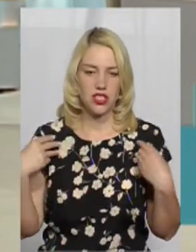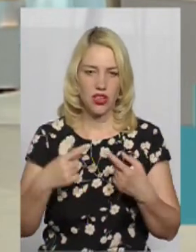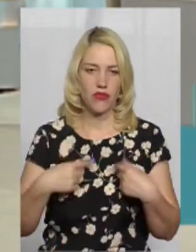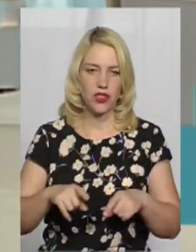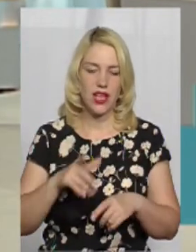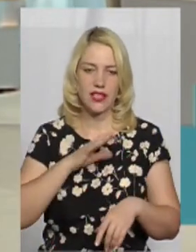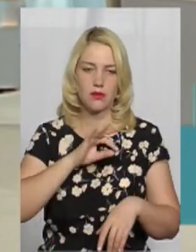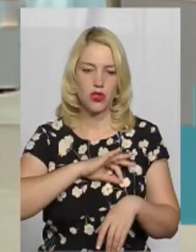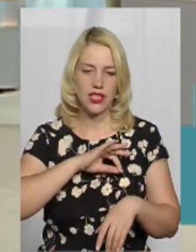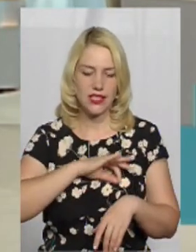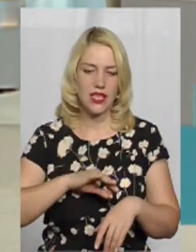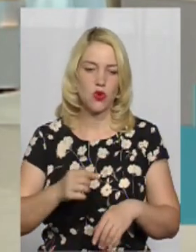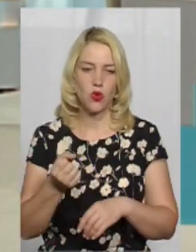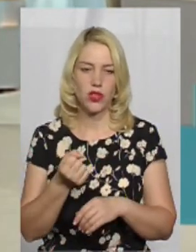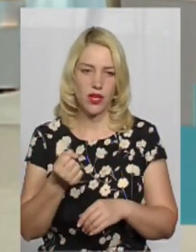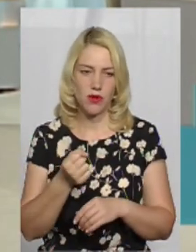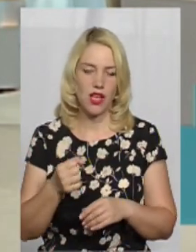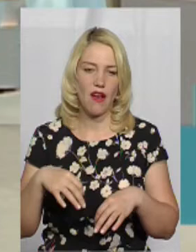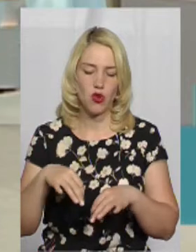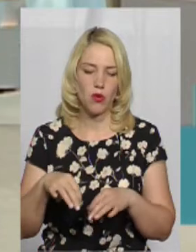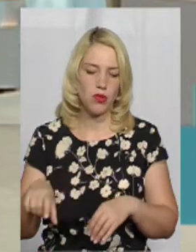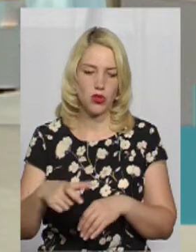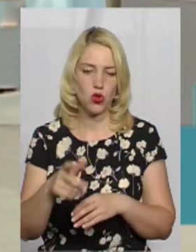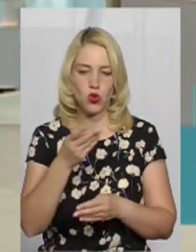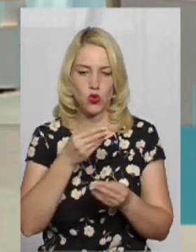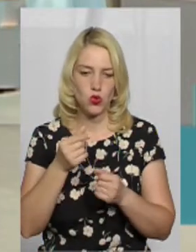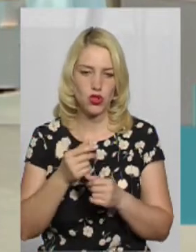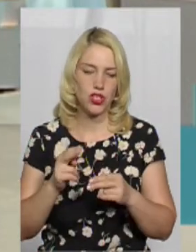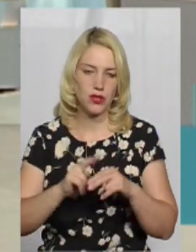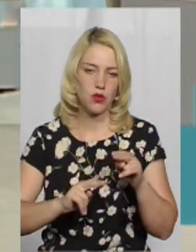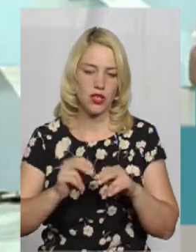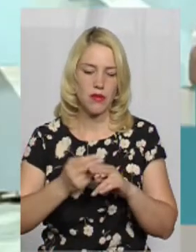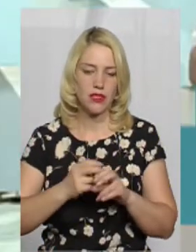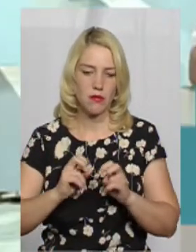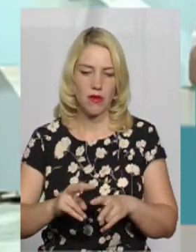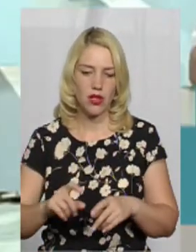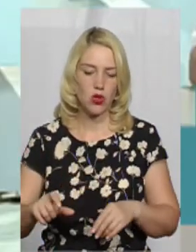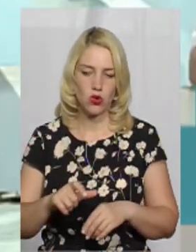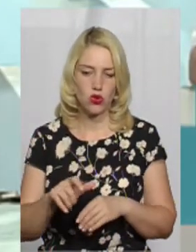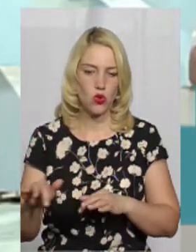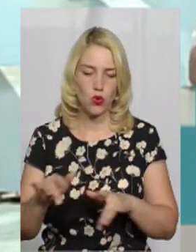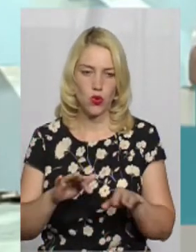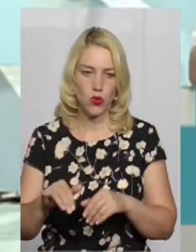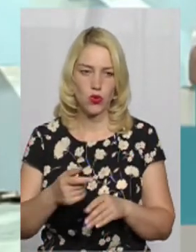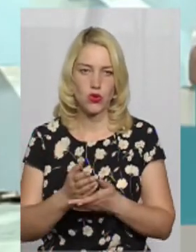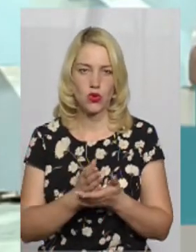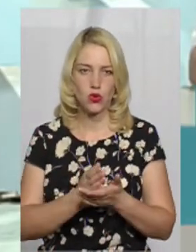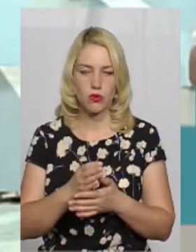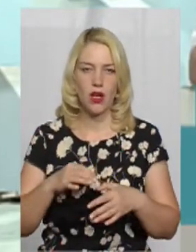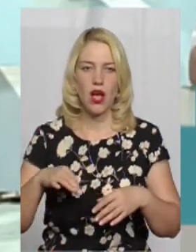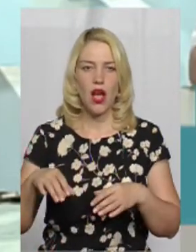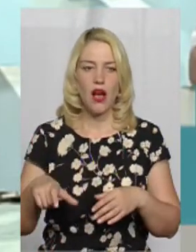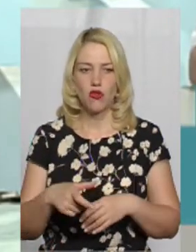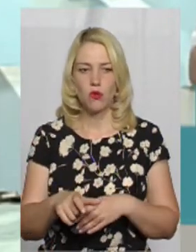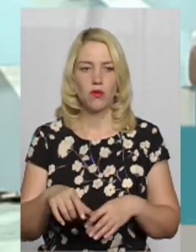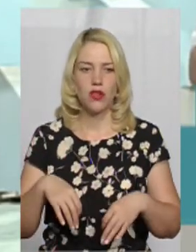експлуатаційного утримання автомобільних доріг, штучних споруд та безпеки дорожнього руху Служби автомобільних доріг у Хмельницькій області.